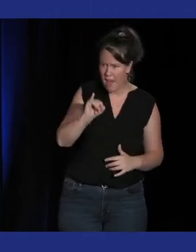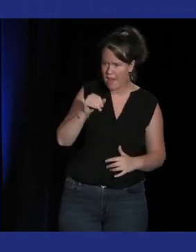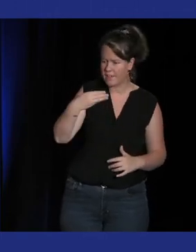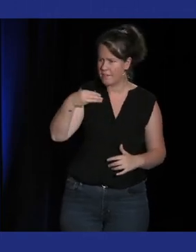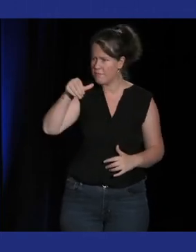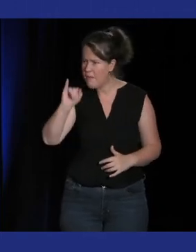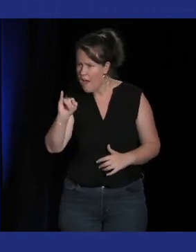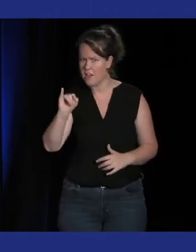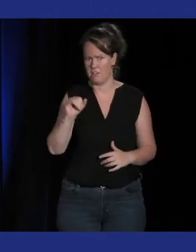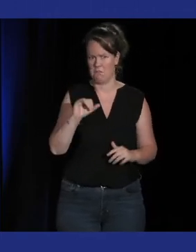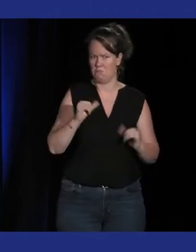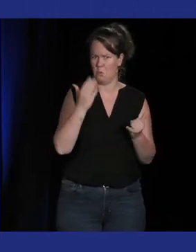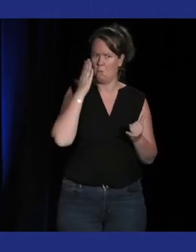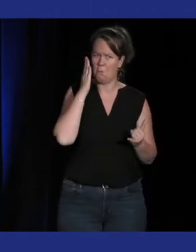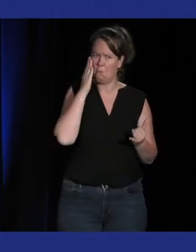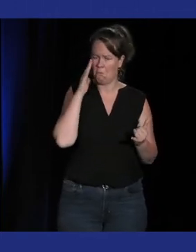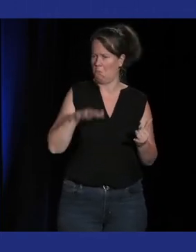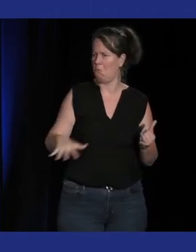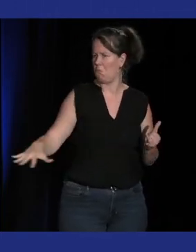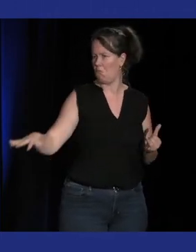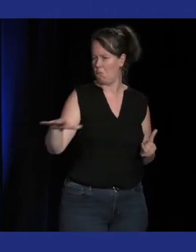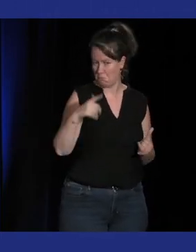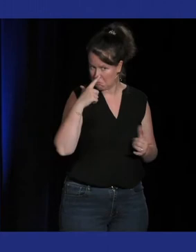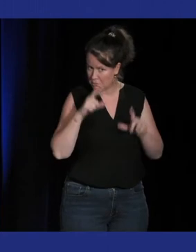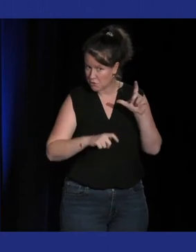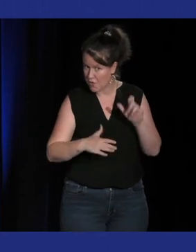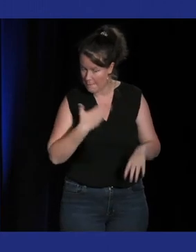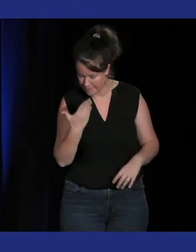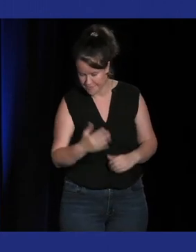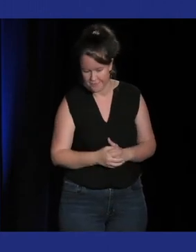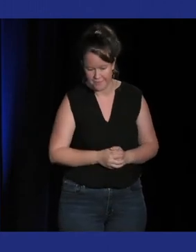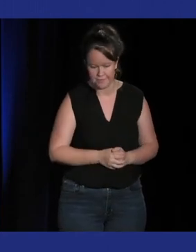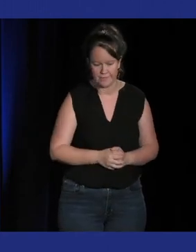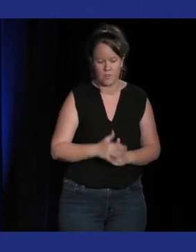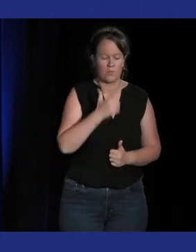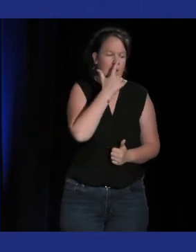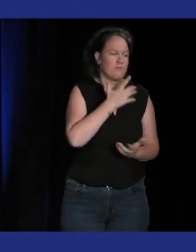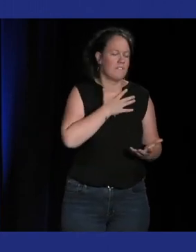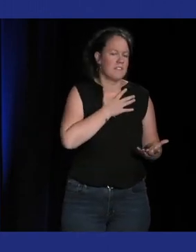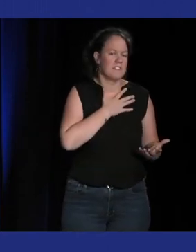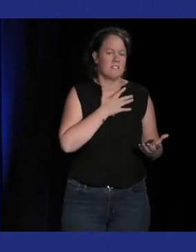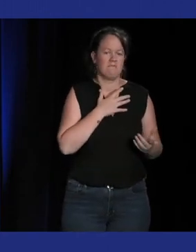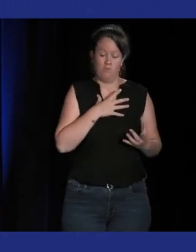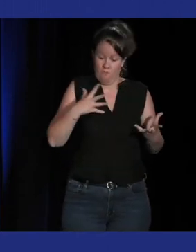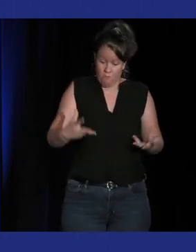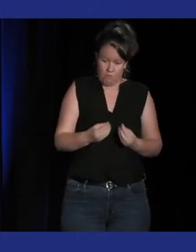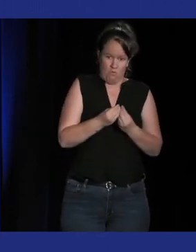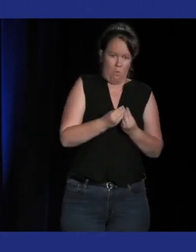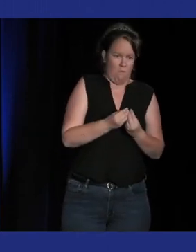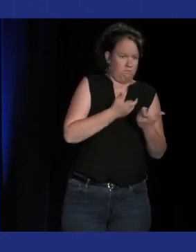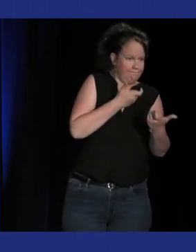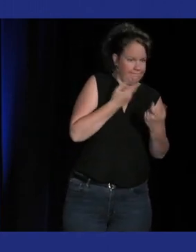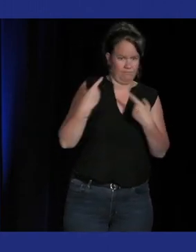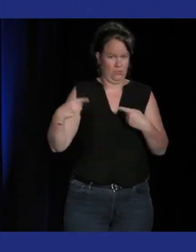popularité assez forte dans les salles de jeu donc je pense que c des choses qui vont enfin moi je pense pas que ce soit le futur cette espèce de fusion mais ça existera